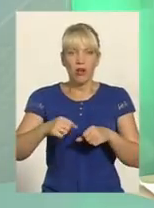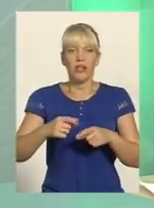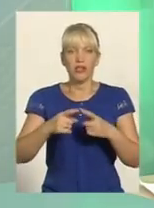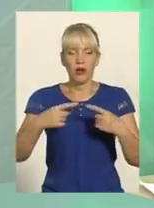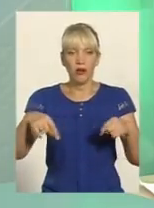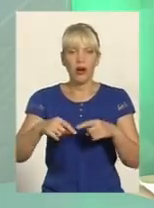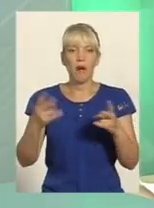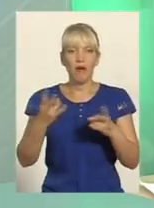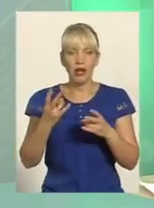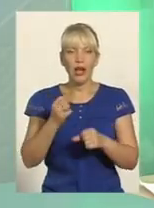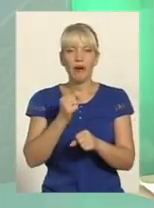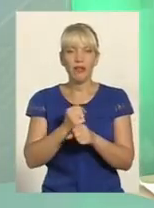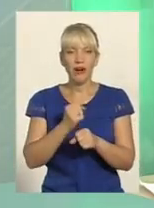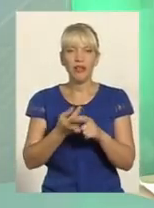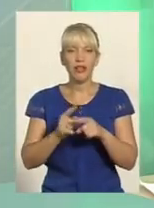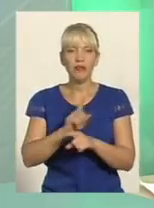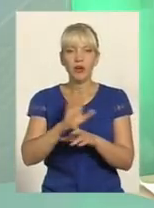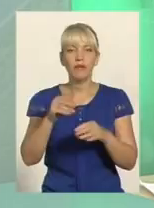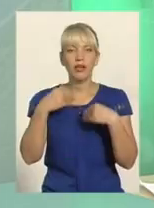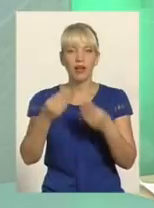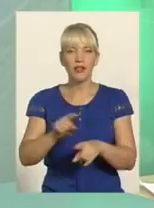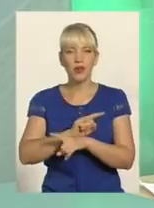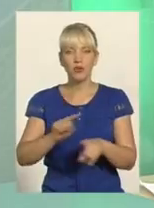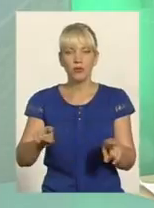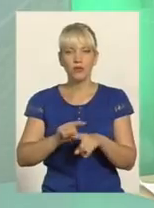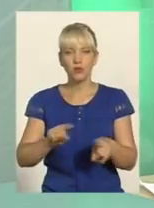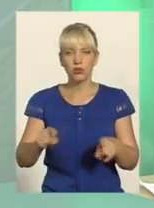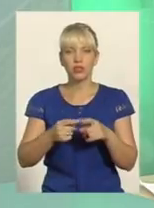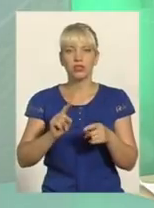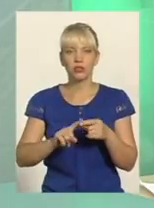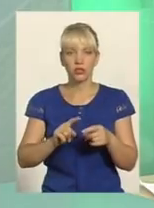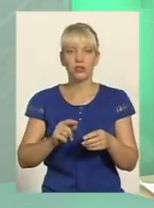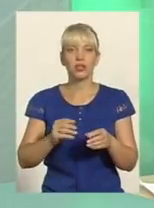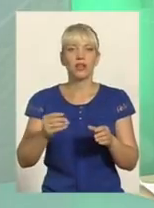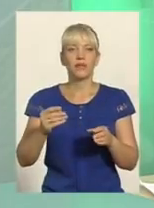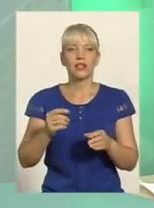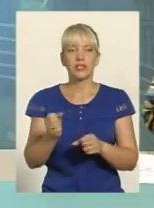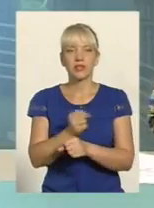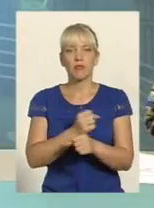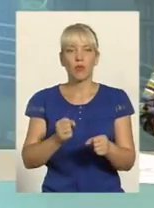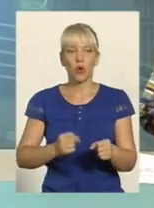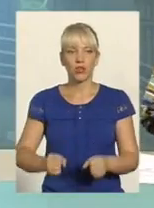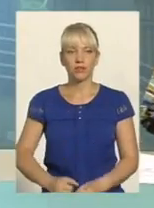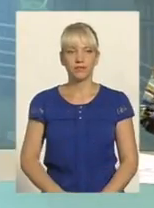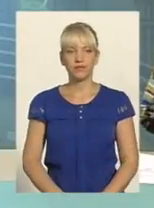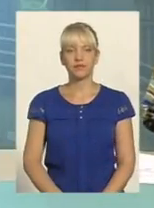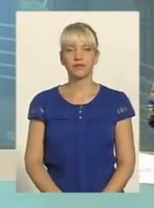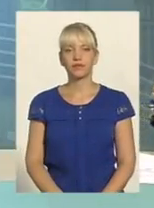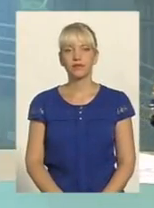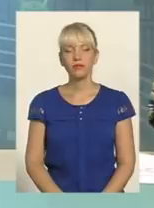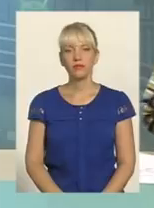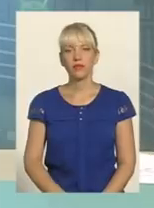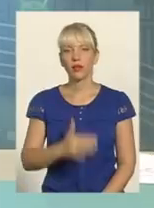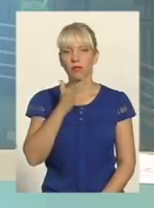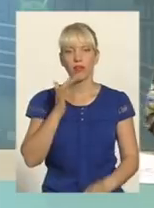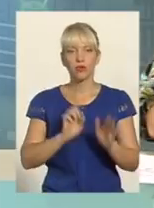території нашої Хмельниччини і на території України Микола Олександрович, скажіть, будь ласка, порушено чимало справ